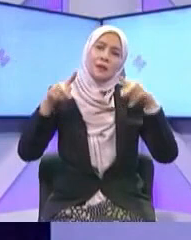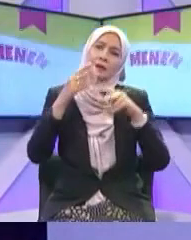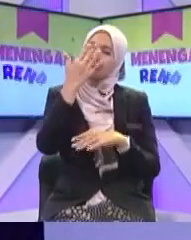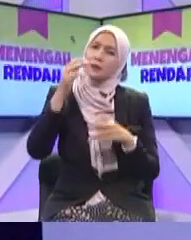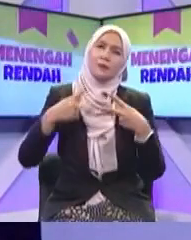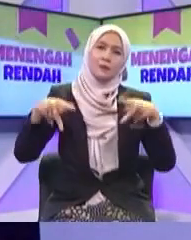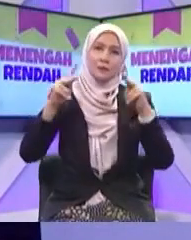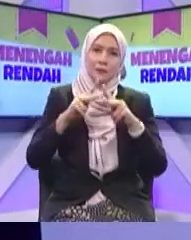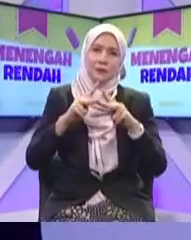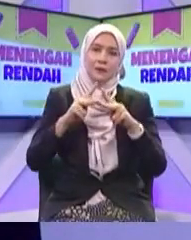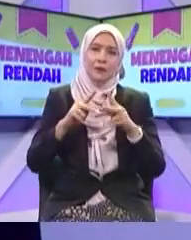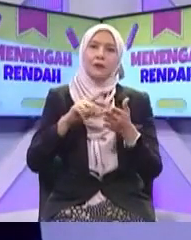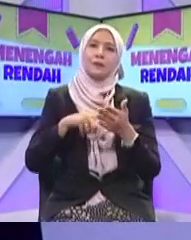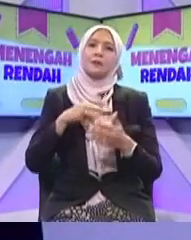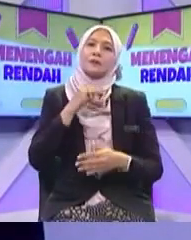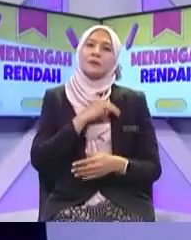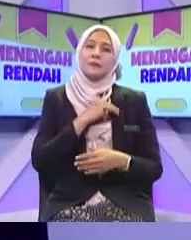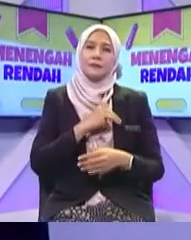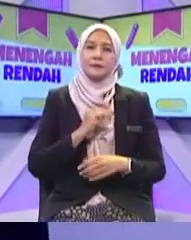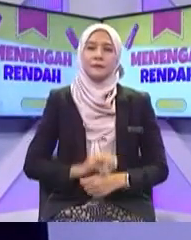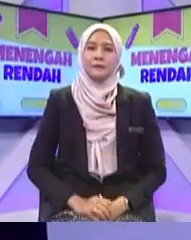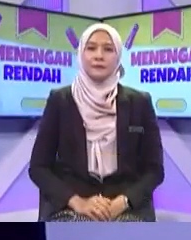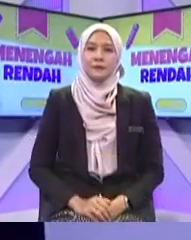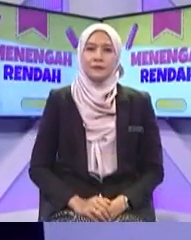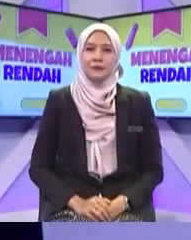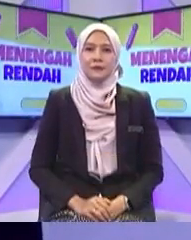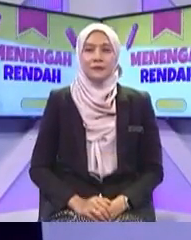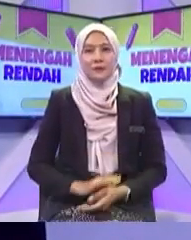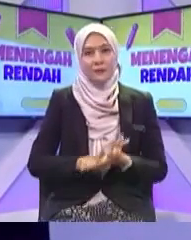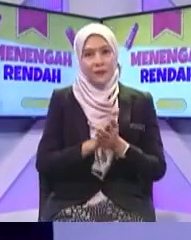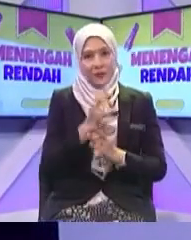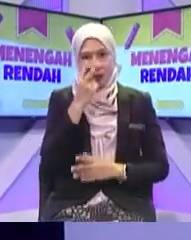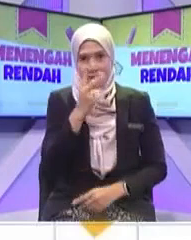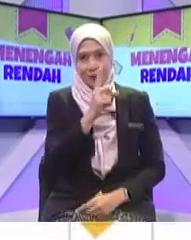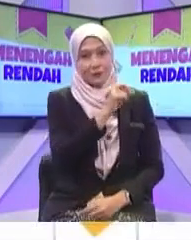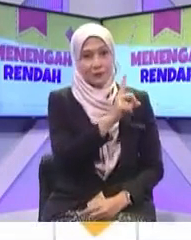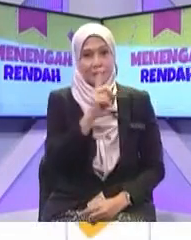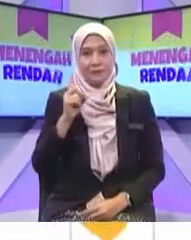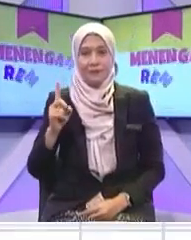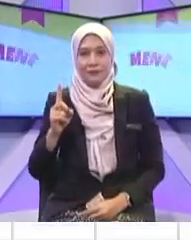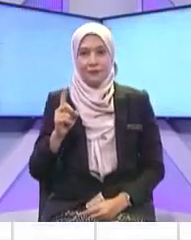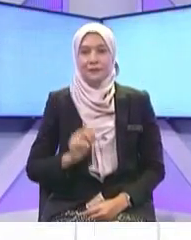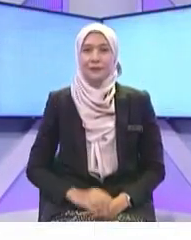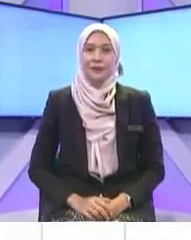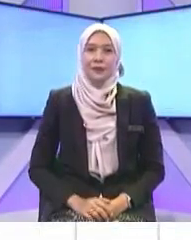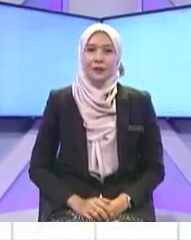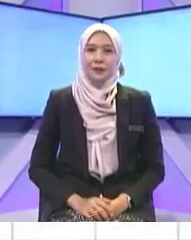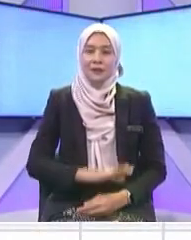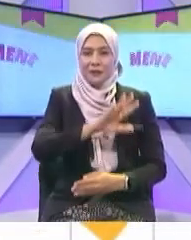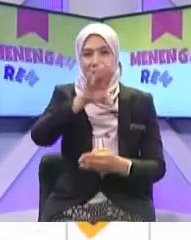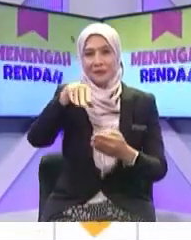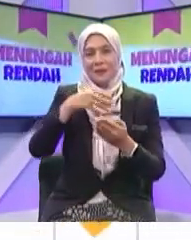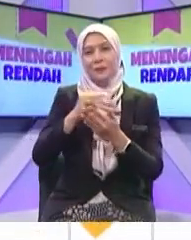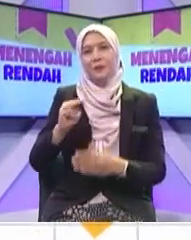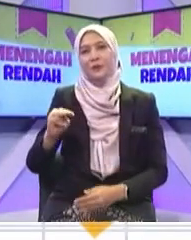Banyak sangat kemanfaatnya Kita tengok satu persatu Adik Khalif Dengan adik Fahim Kita terus bersama Dan murid-murid di rumah Okey untuk kita